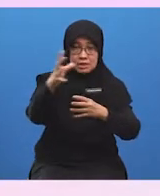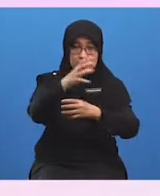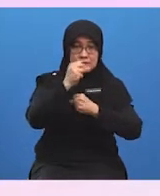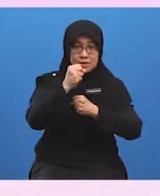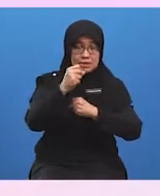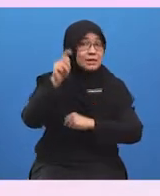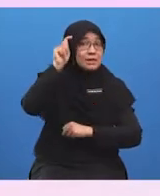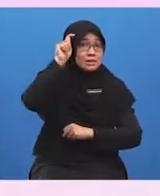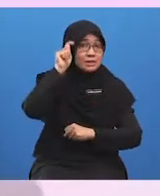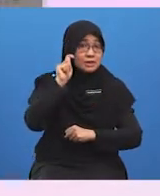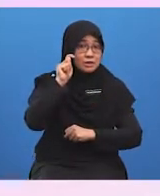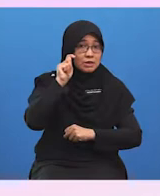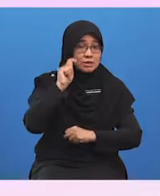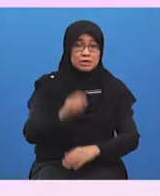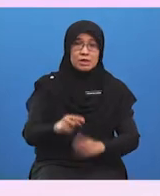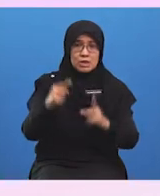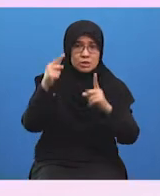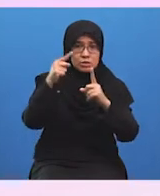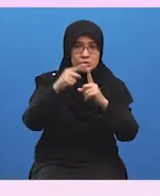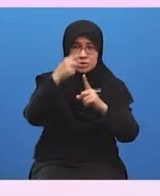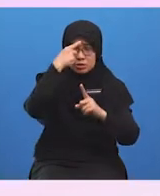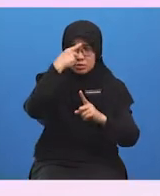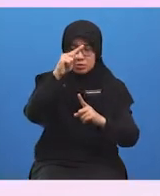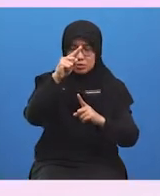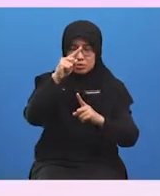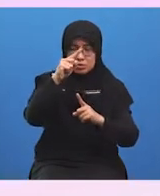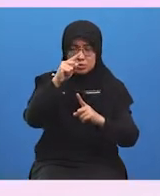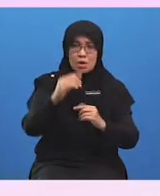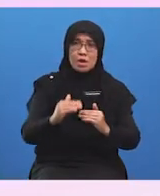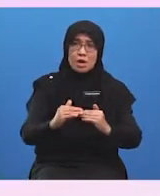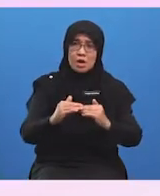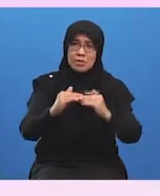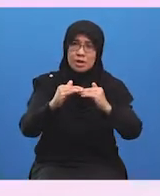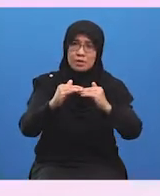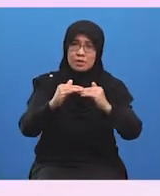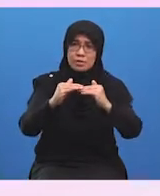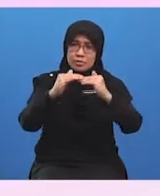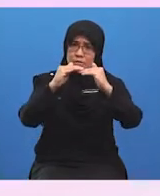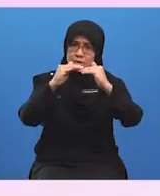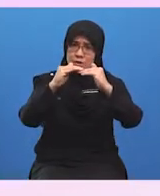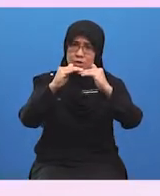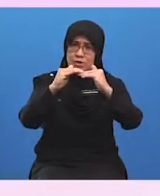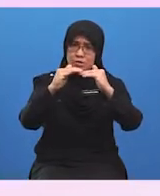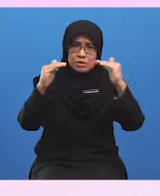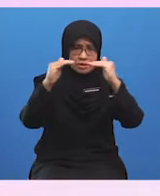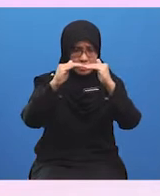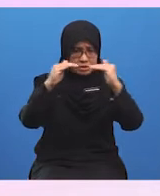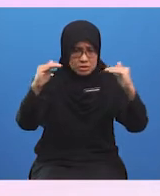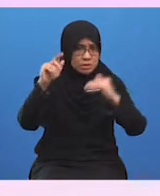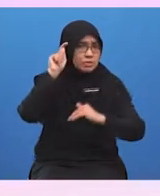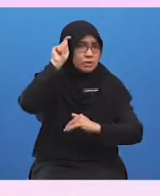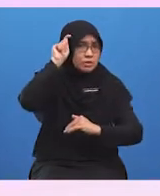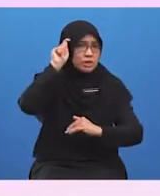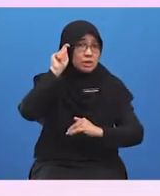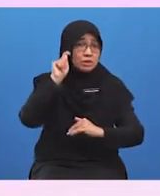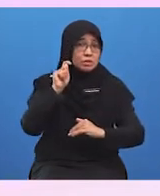Ia bertujuan membangunkan tahap teknologi PKS dengan menyediakan